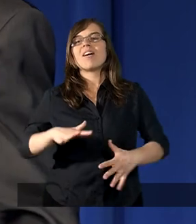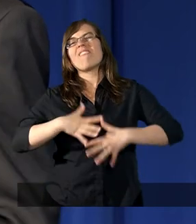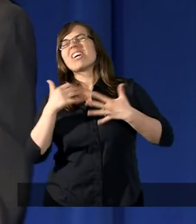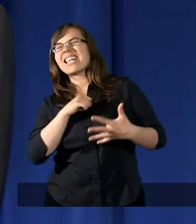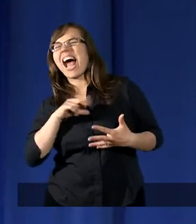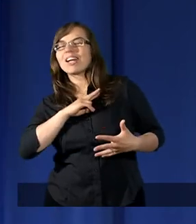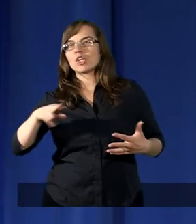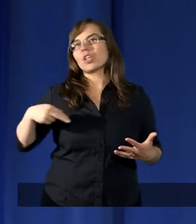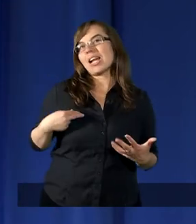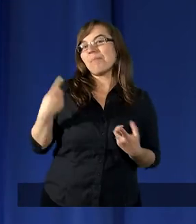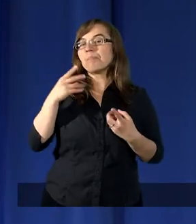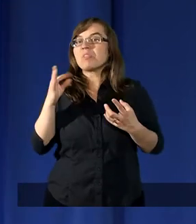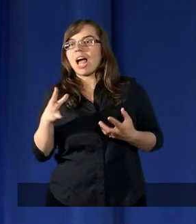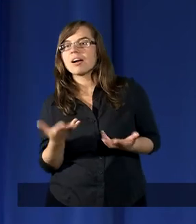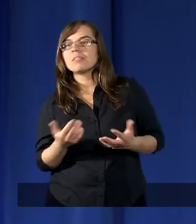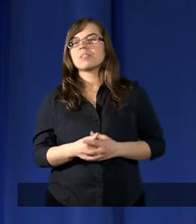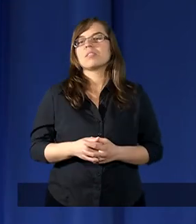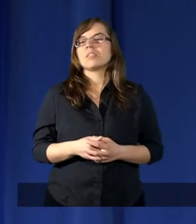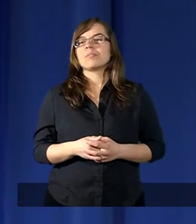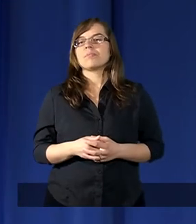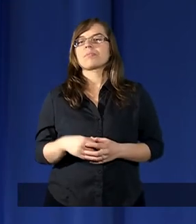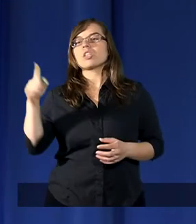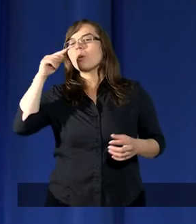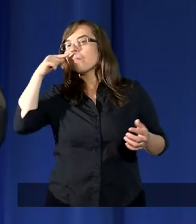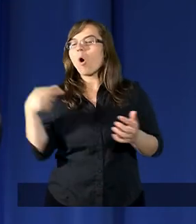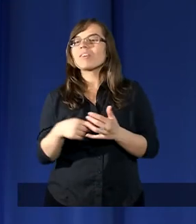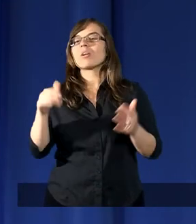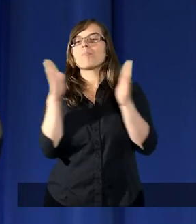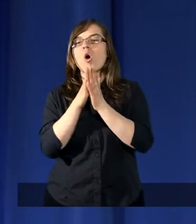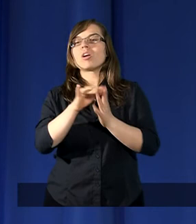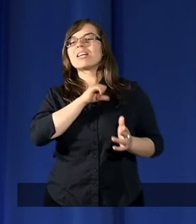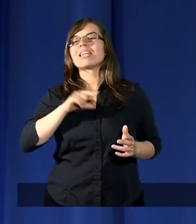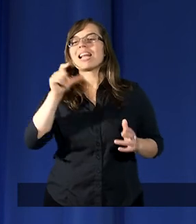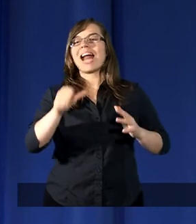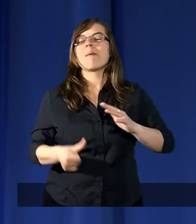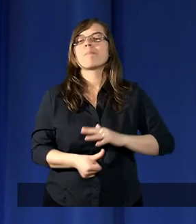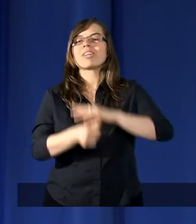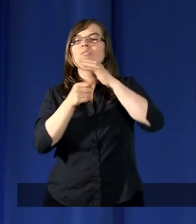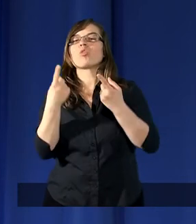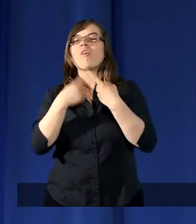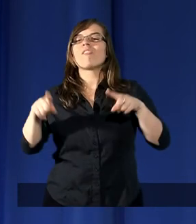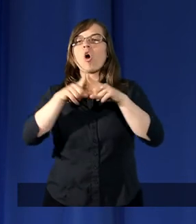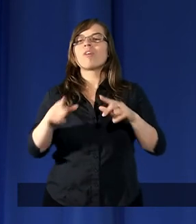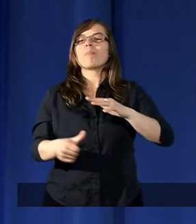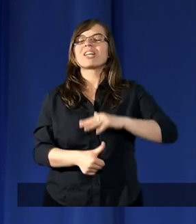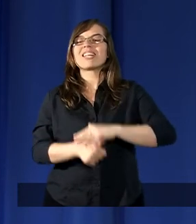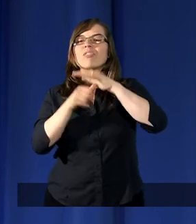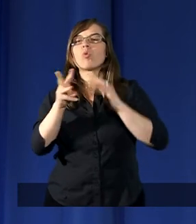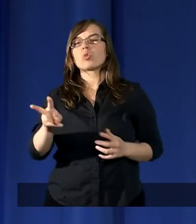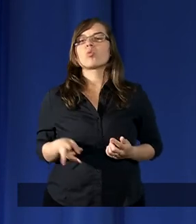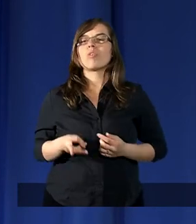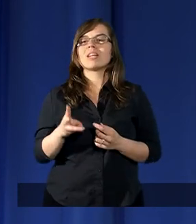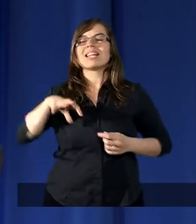Wydaje nam się. Tutaj powinniśmy modlić się za przywódców Kościoła, przywódców